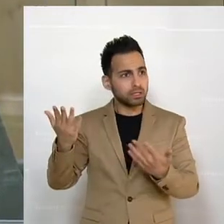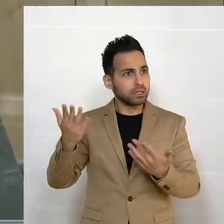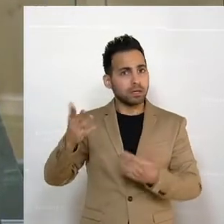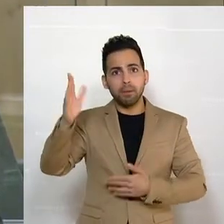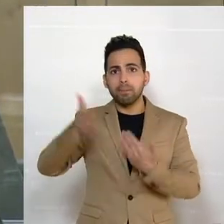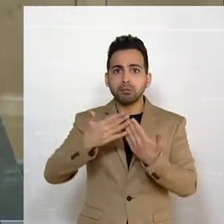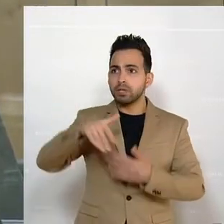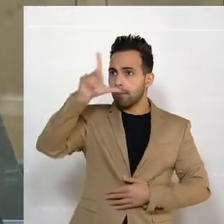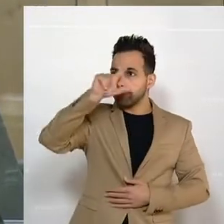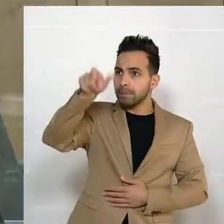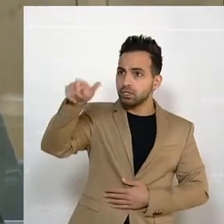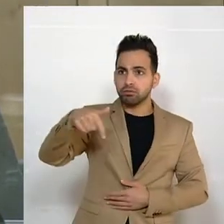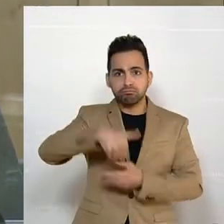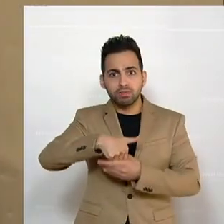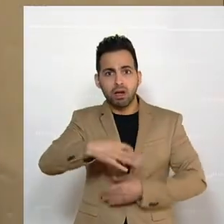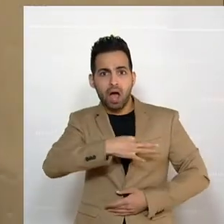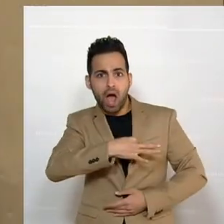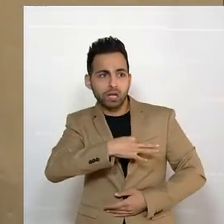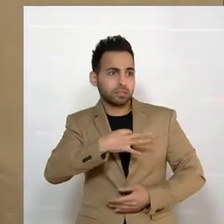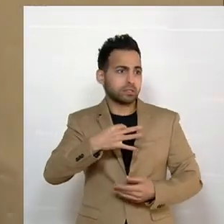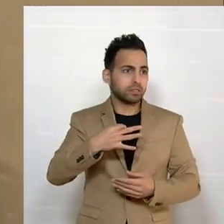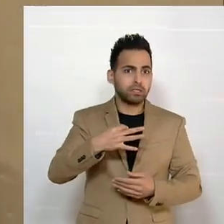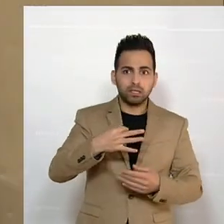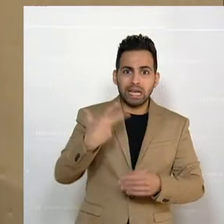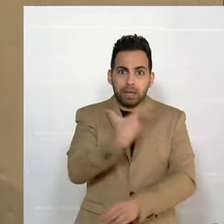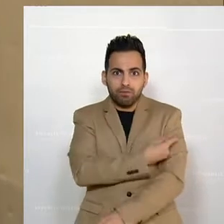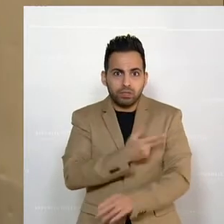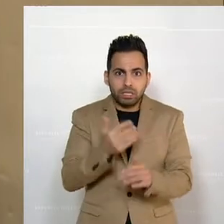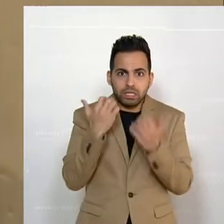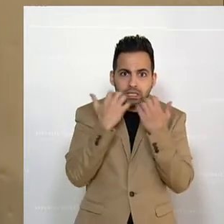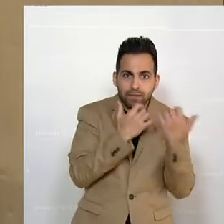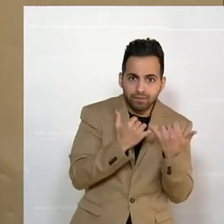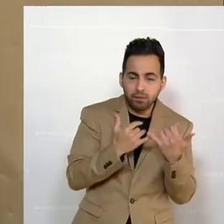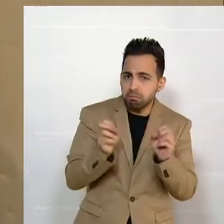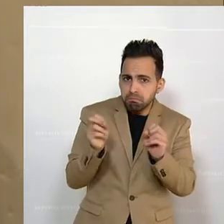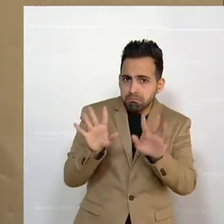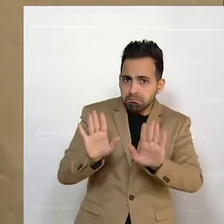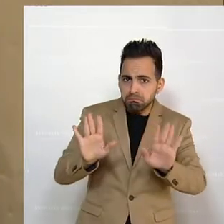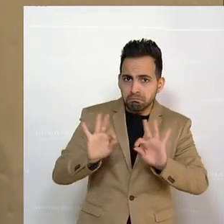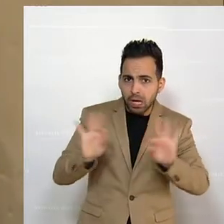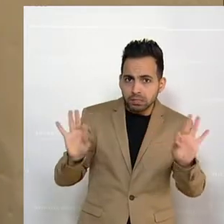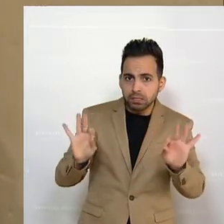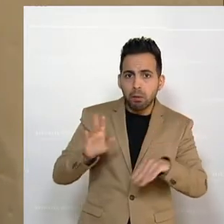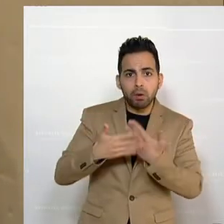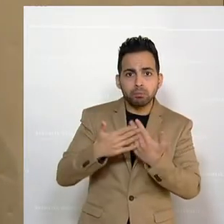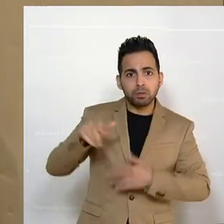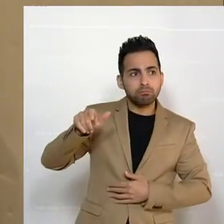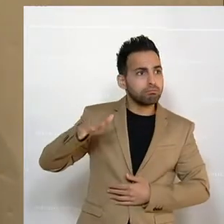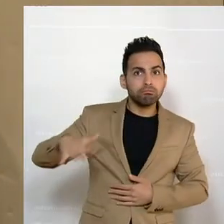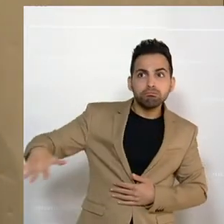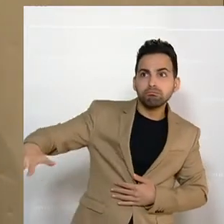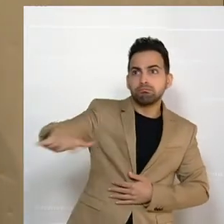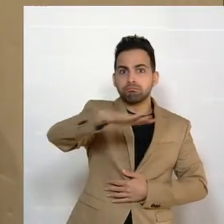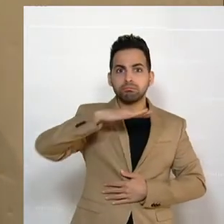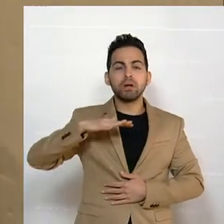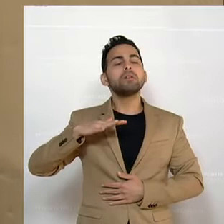Ängste, wenn Menschen Vorbehalte haben gegenüber der Impfung. Solange es ein Grundkonsens gilt,